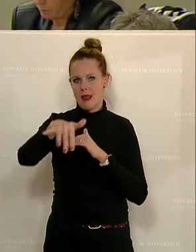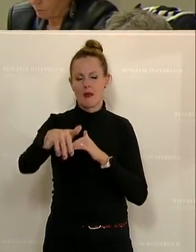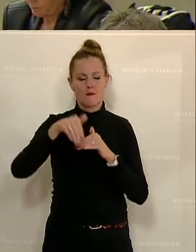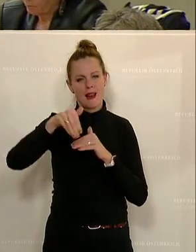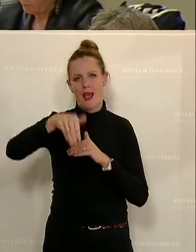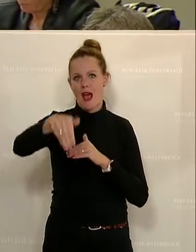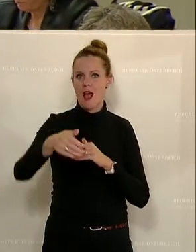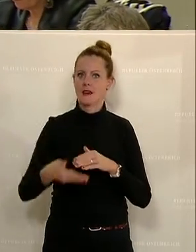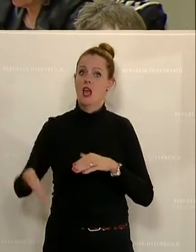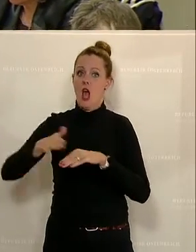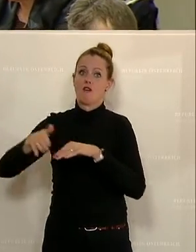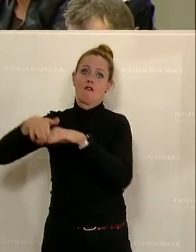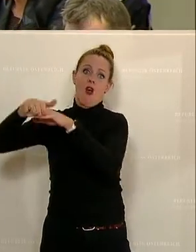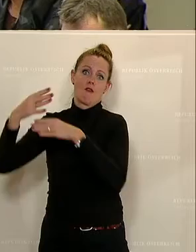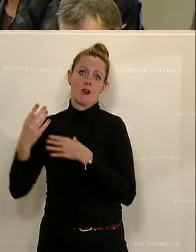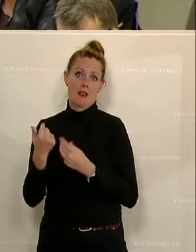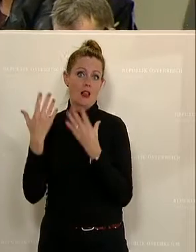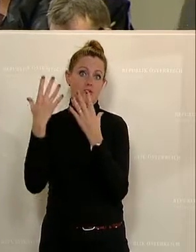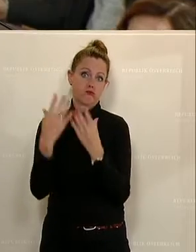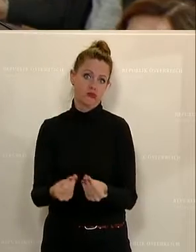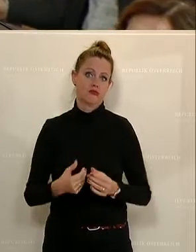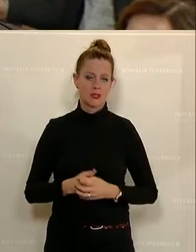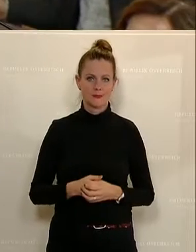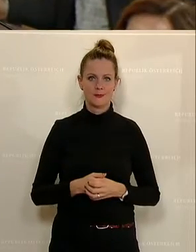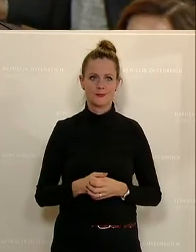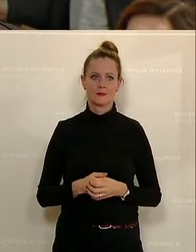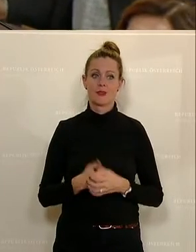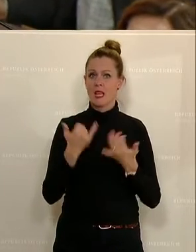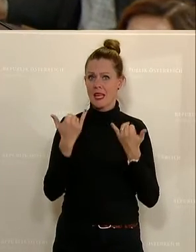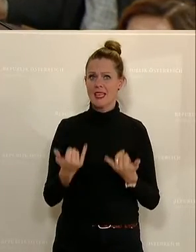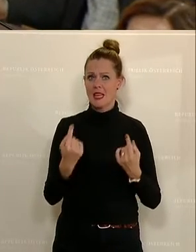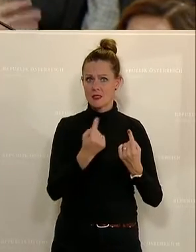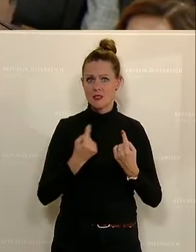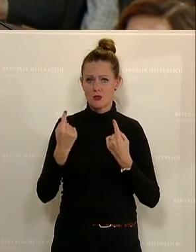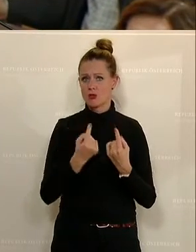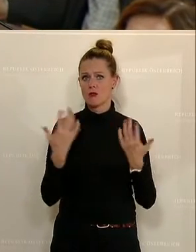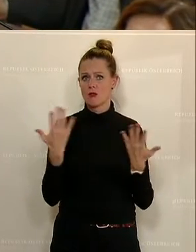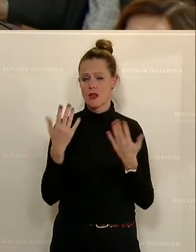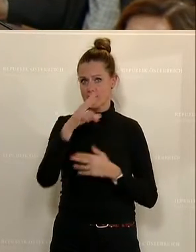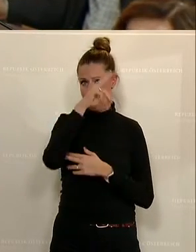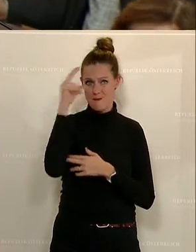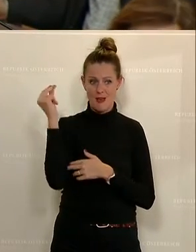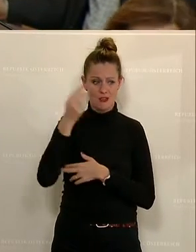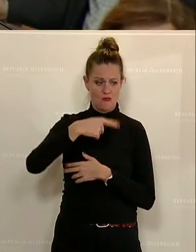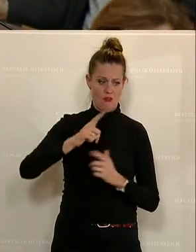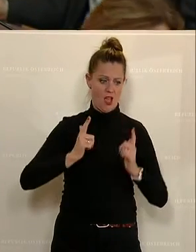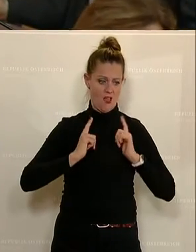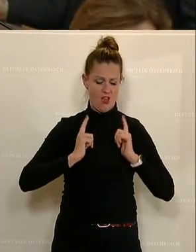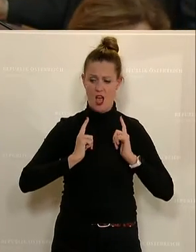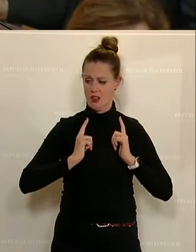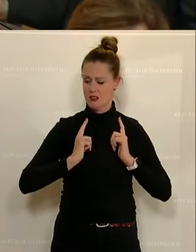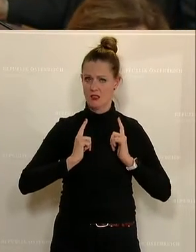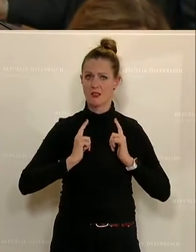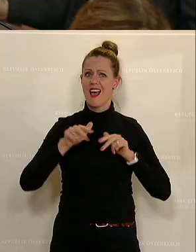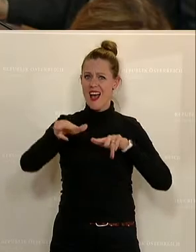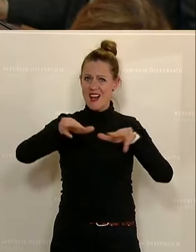Zum Zweiten das E-Government. Meine sehr geehrten Damen und Herren, wir sind damit konfrontiert, dass sich die Menschen von uns erwarten, dass die